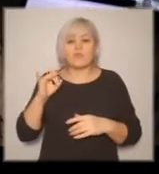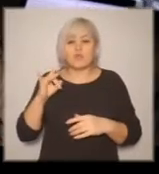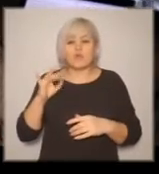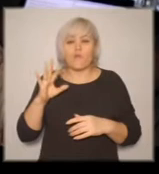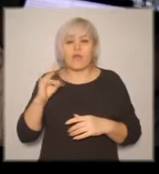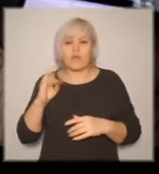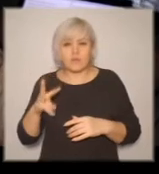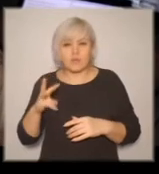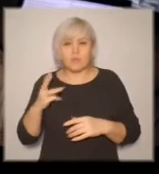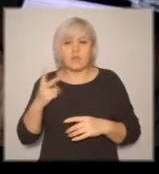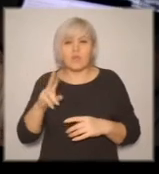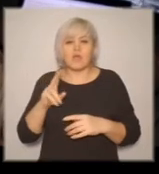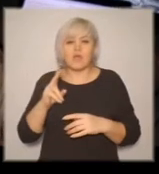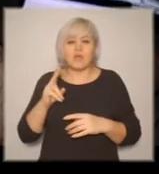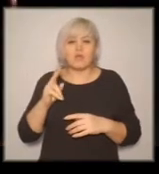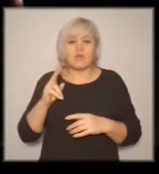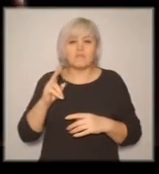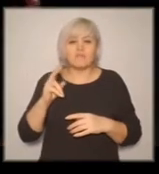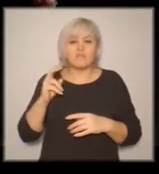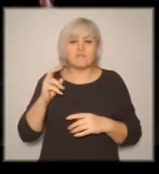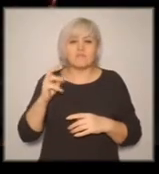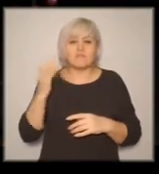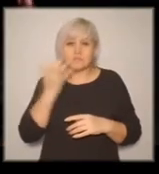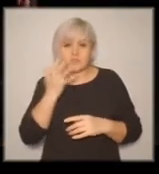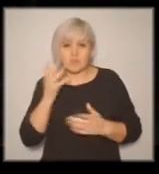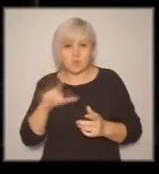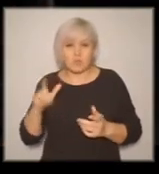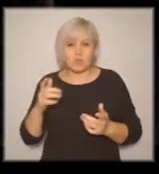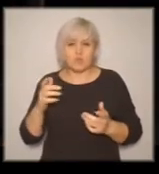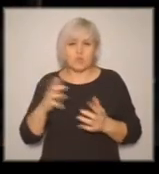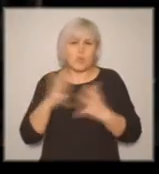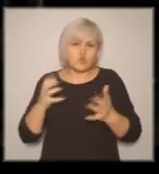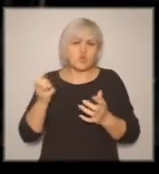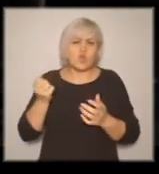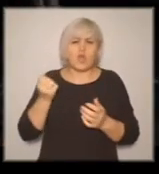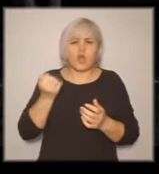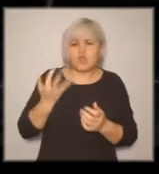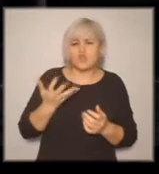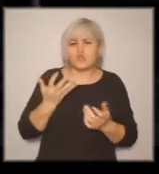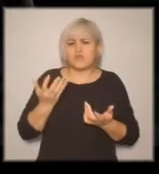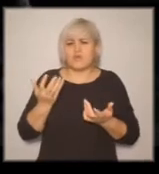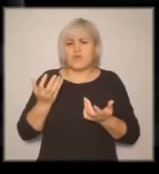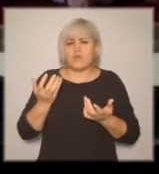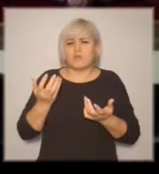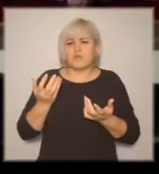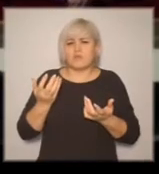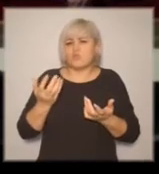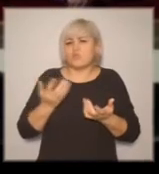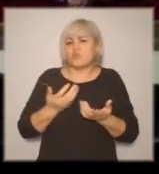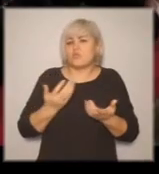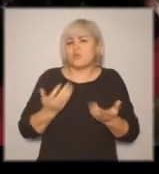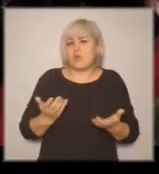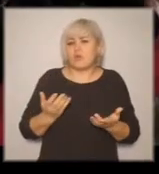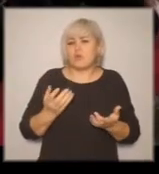дополнительных пояснений. И все это нужно описывать, комментировать человеку. А зрячий, он все видит, ему все понятно. Я